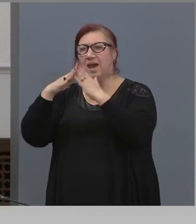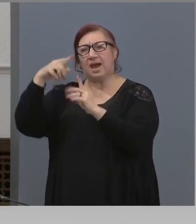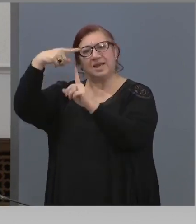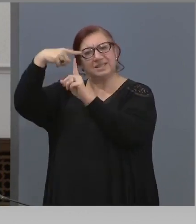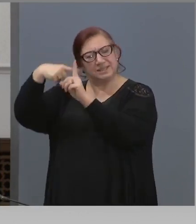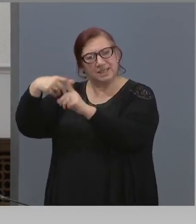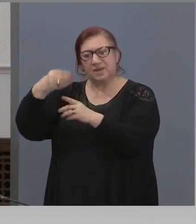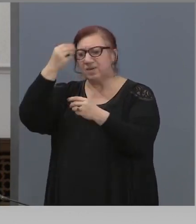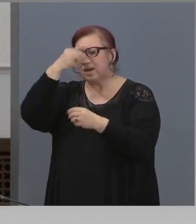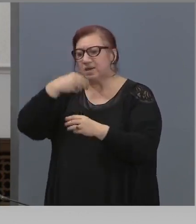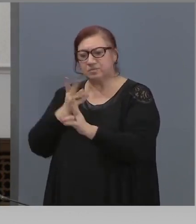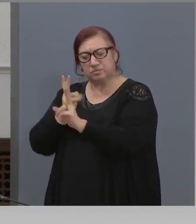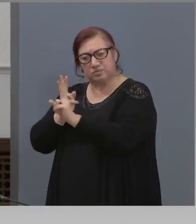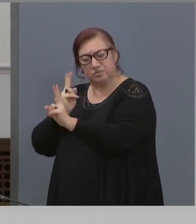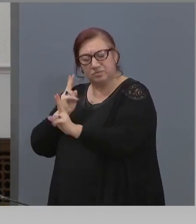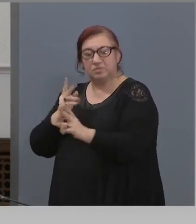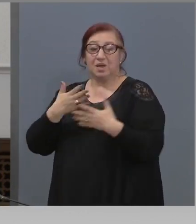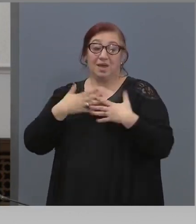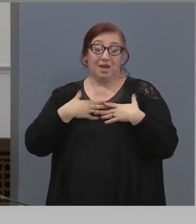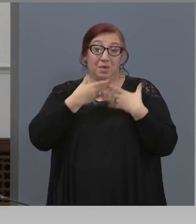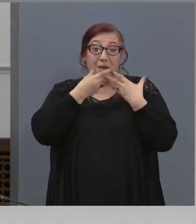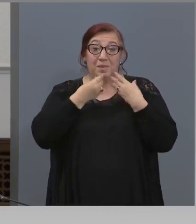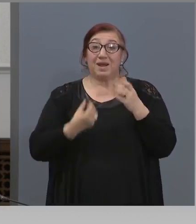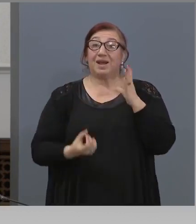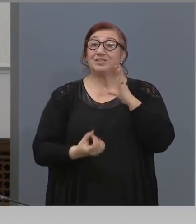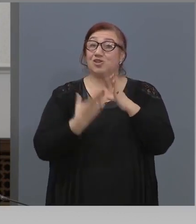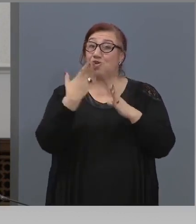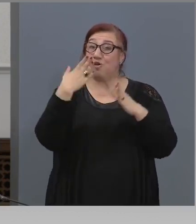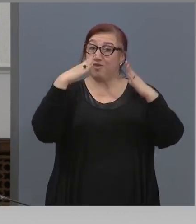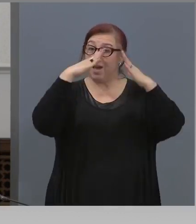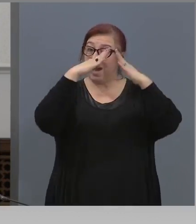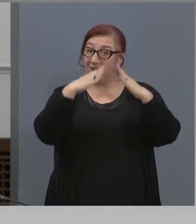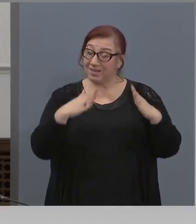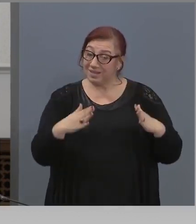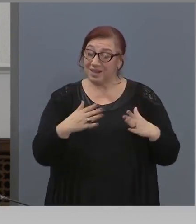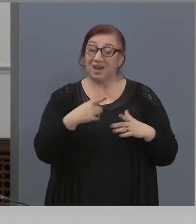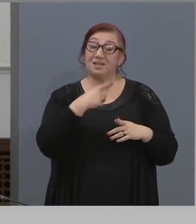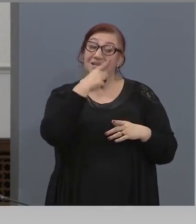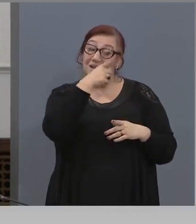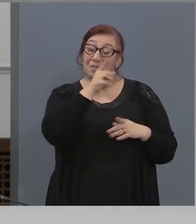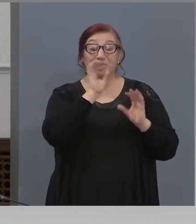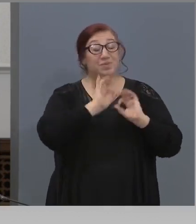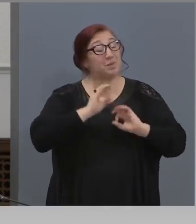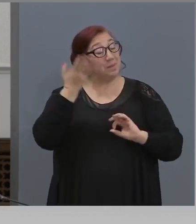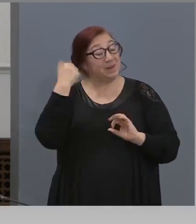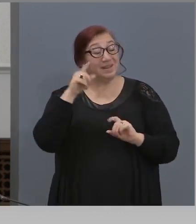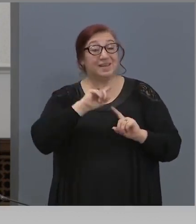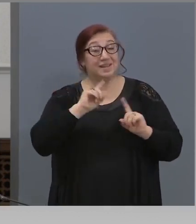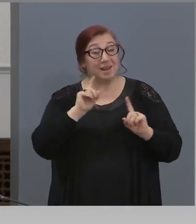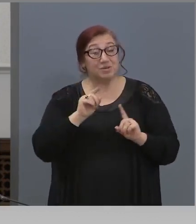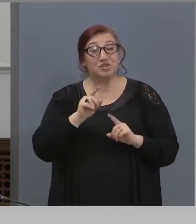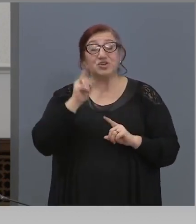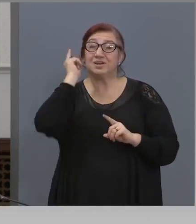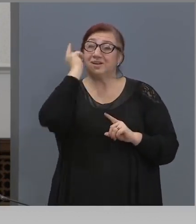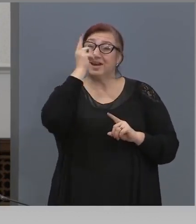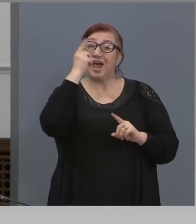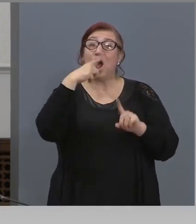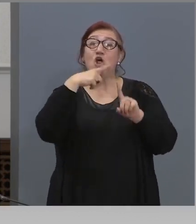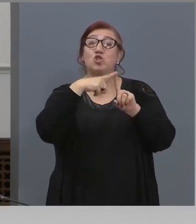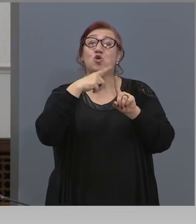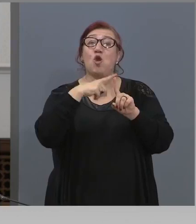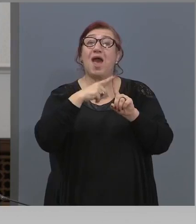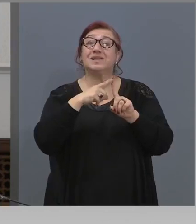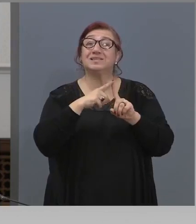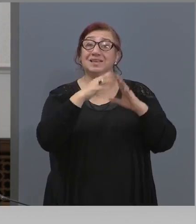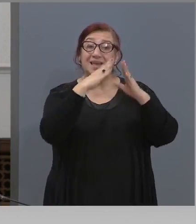Фловач има вече прекрасна катедрала, която се изгради, а нямаше преди, а нямаше на Троянския манастир, там